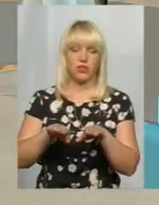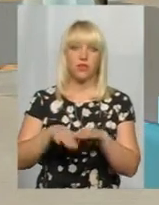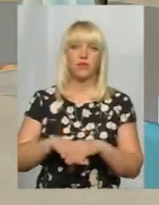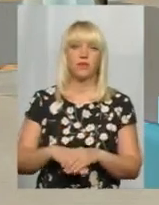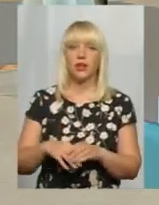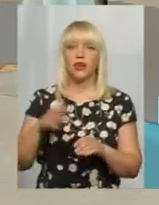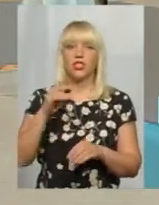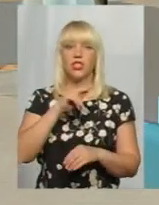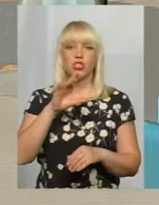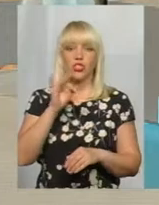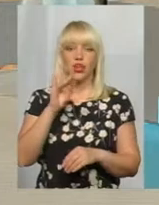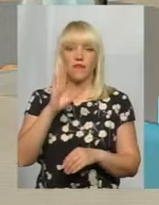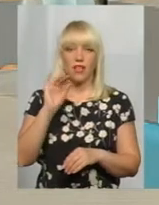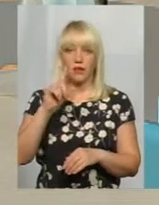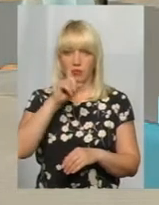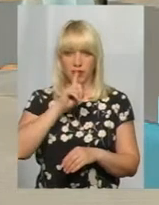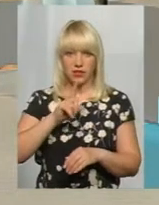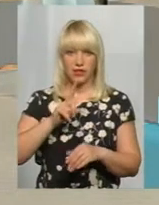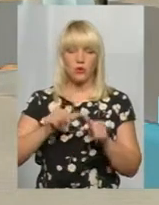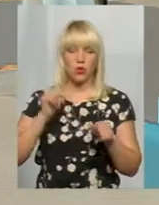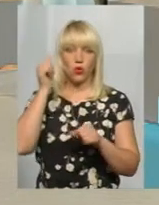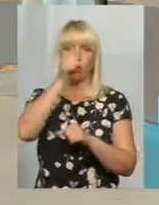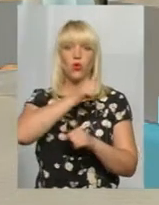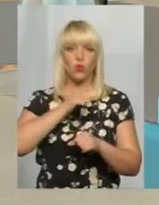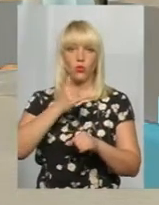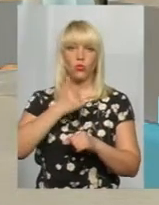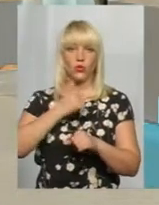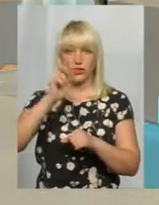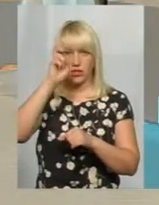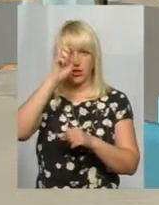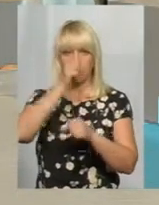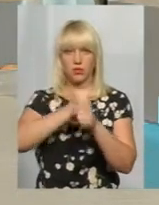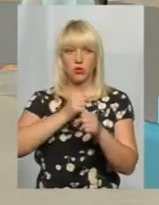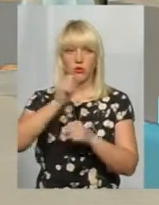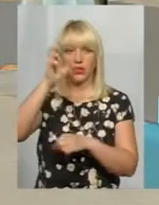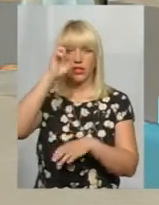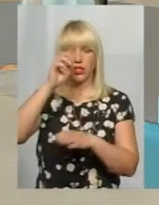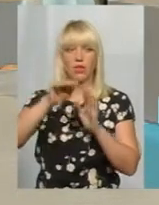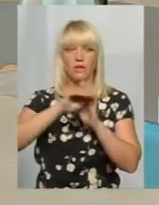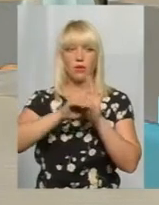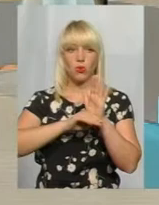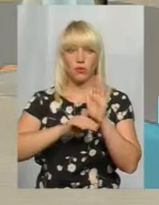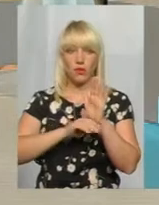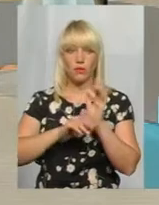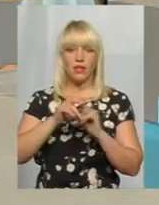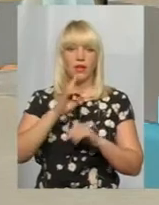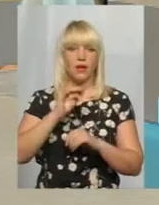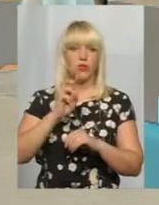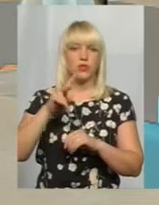З червня місяця минулого року в нас в державі запрацювала державна програма реабірсації інсулінів.